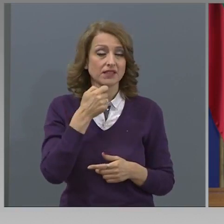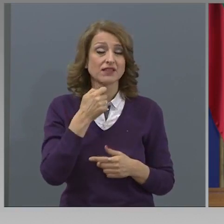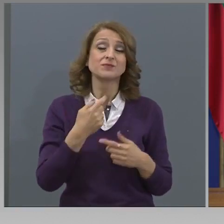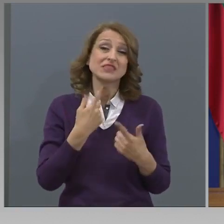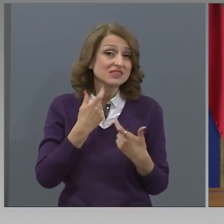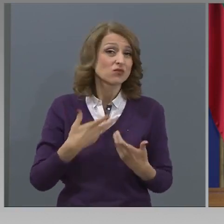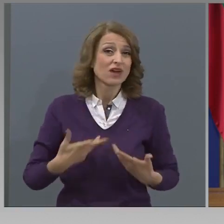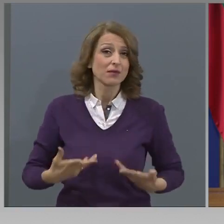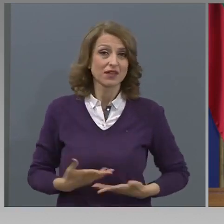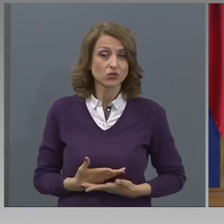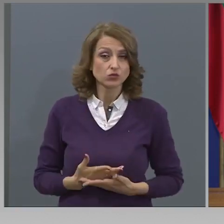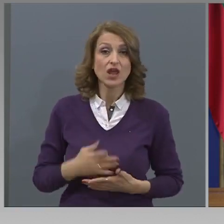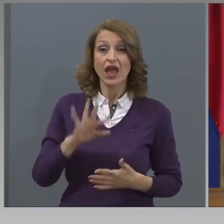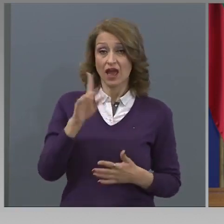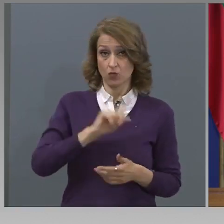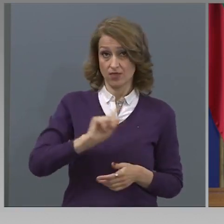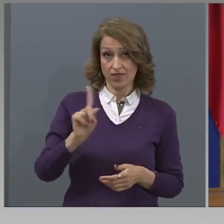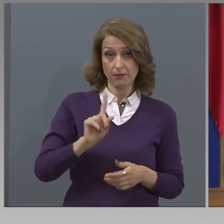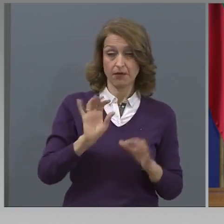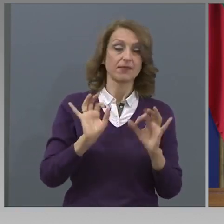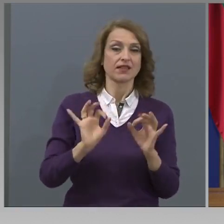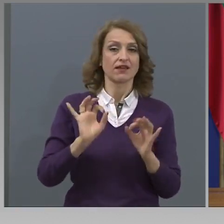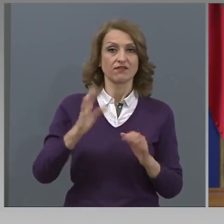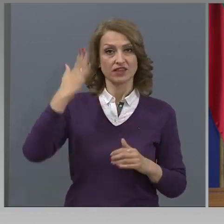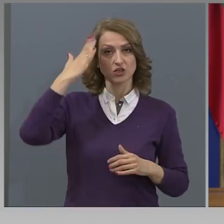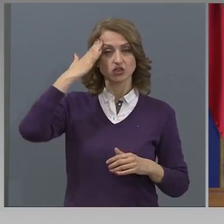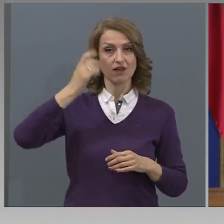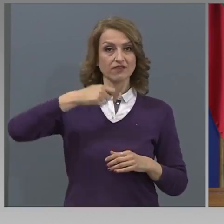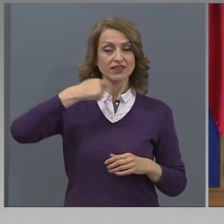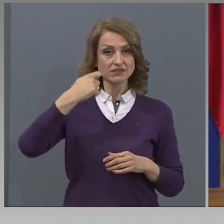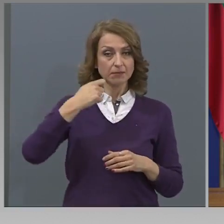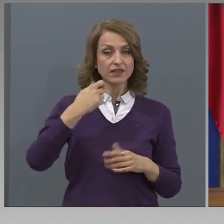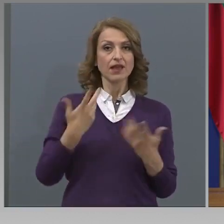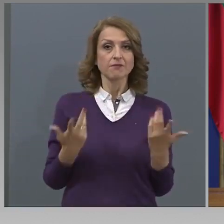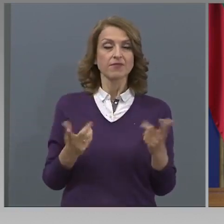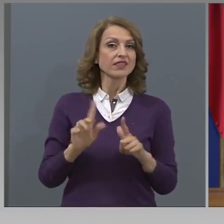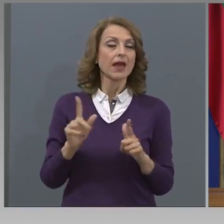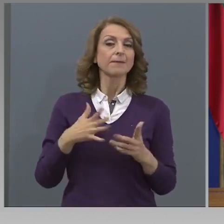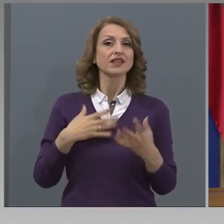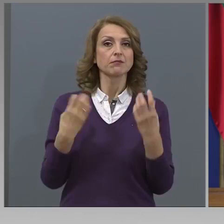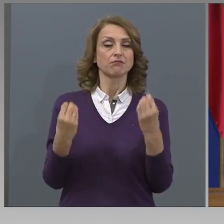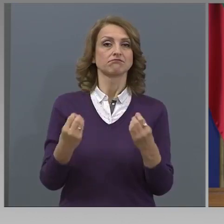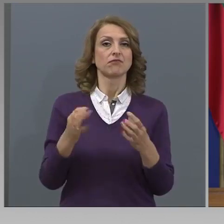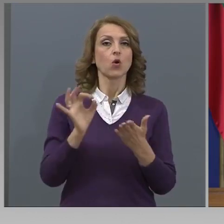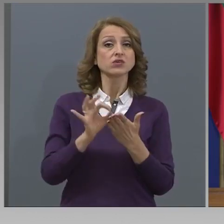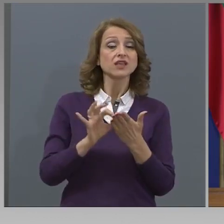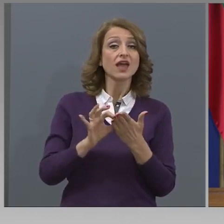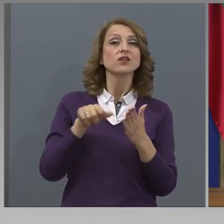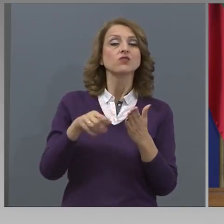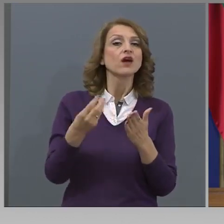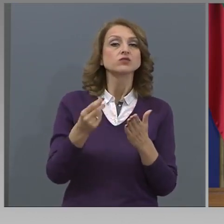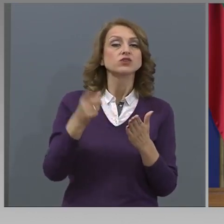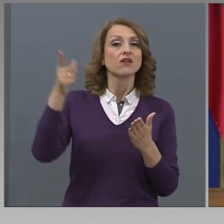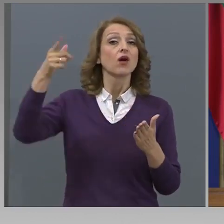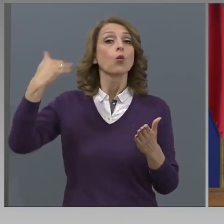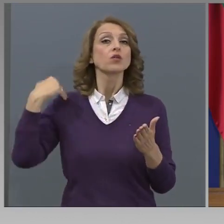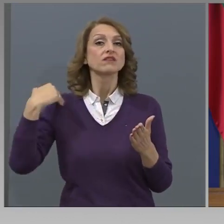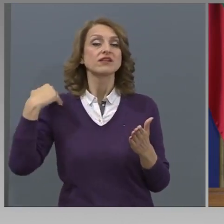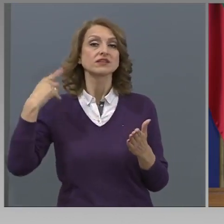Ако нямаме държавно зрелостни изпити, означава, че или не трябва да имаме надежни оценки, или висшите училища да организират приемни